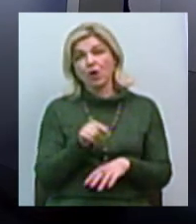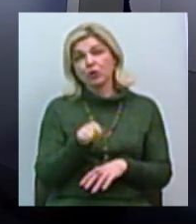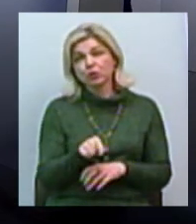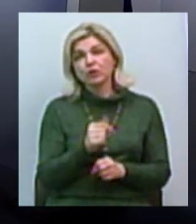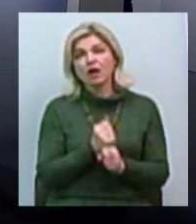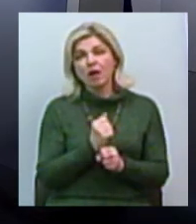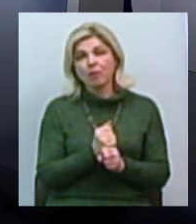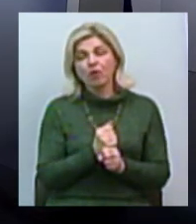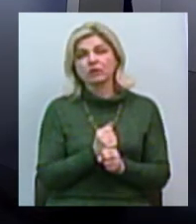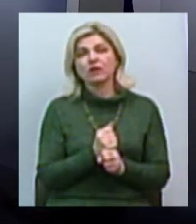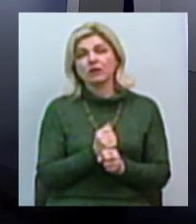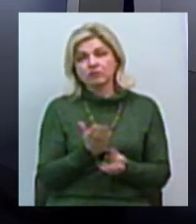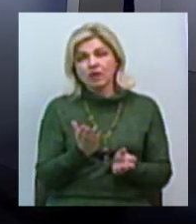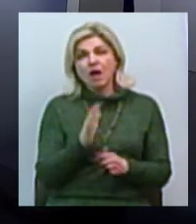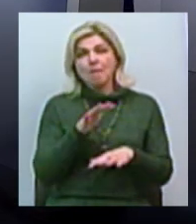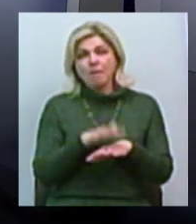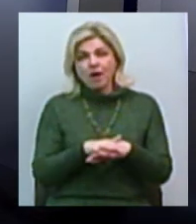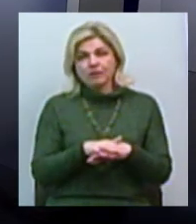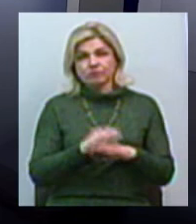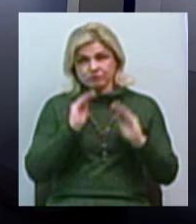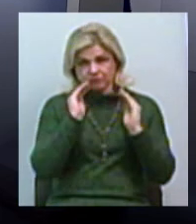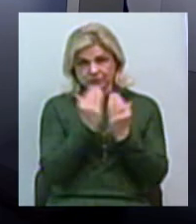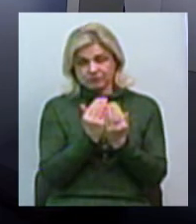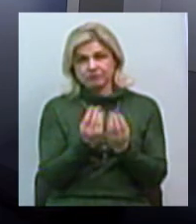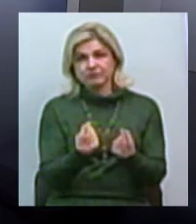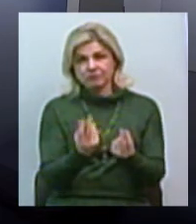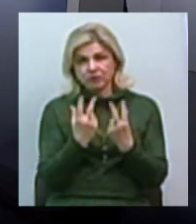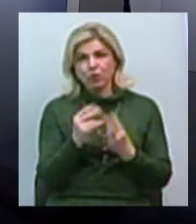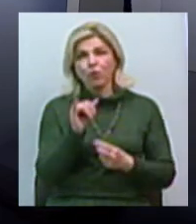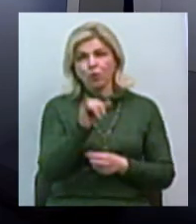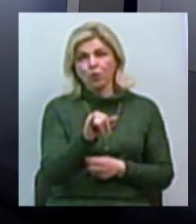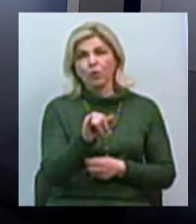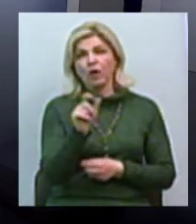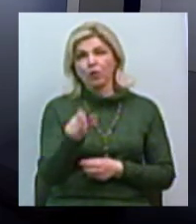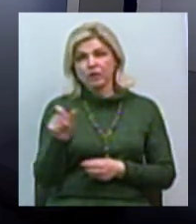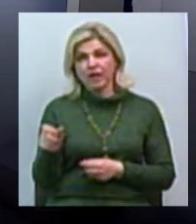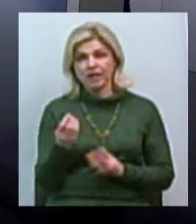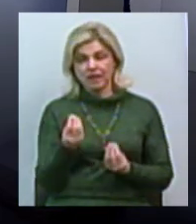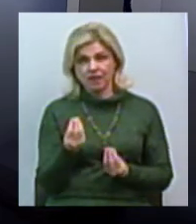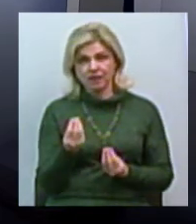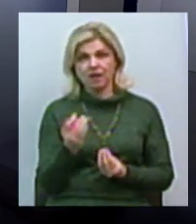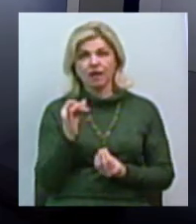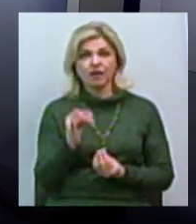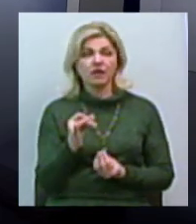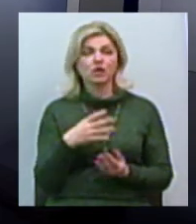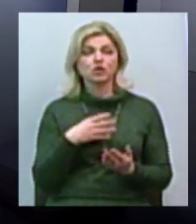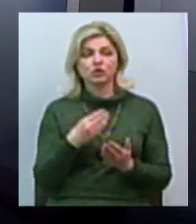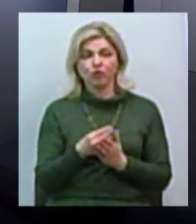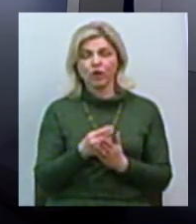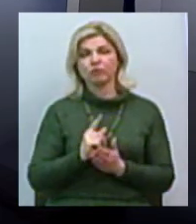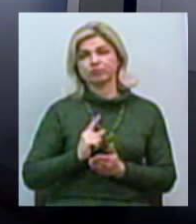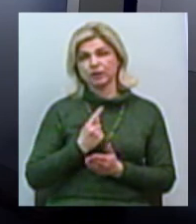банківська лобби, яка як пылесос почала відсасувати гроші у нашого народу, але ради удовлетворення своїх собственних амбиций,